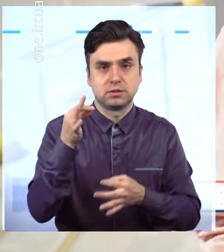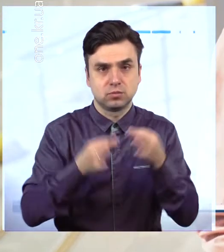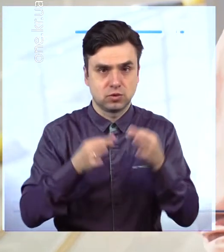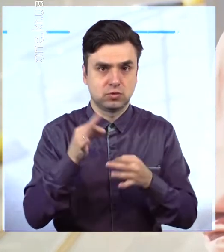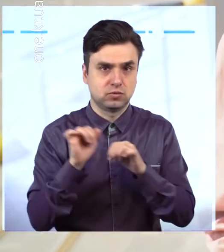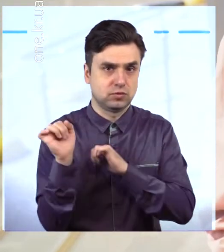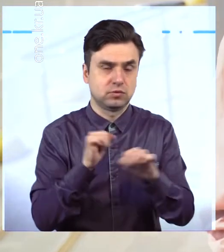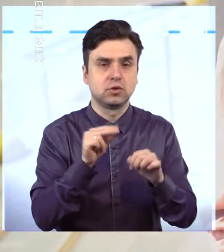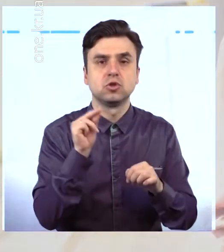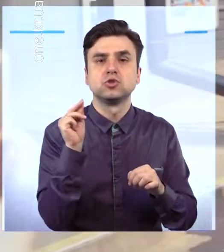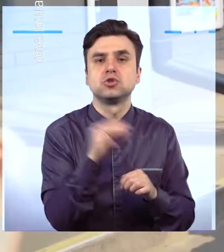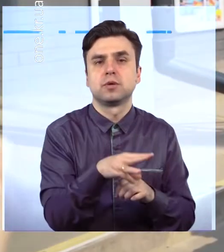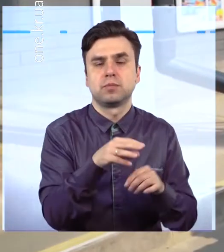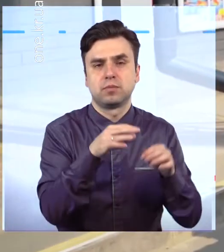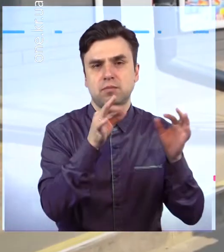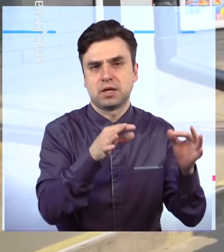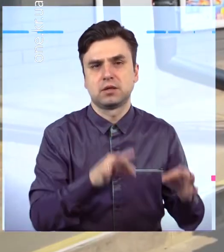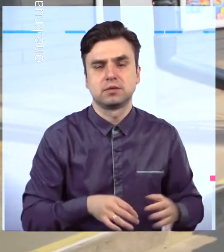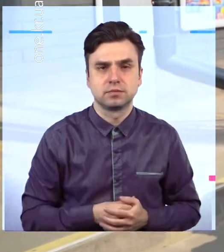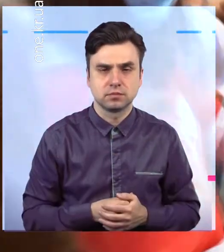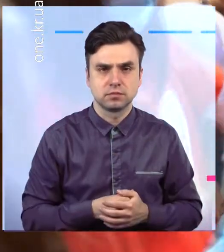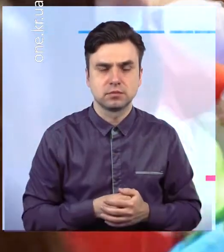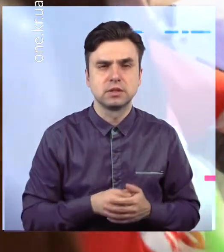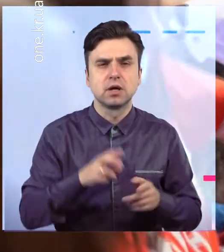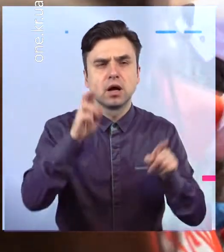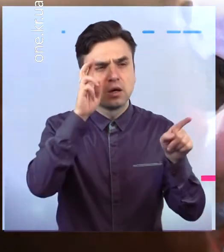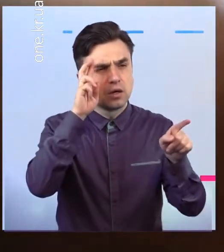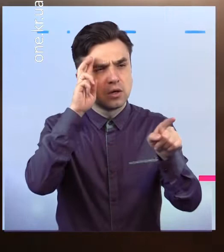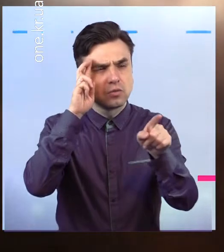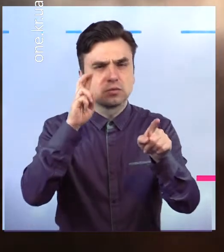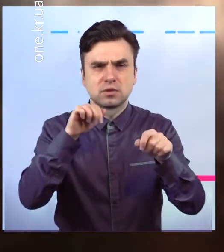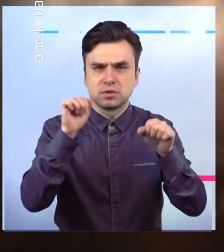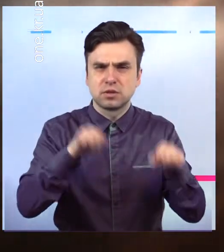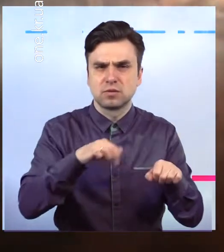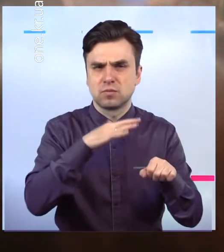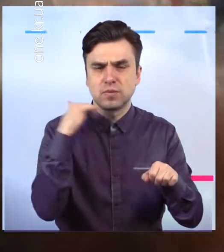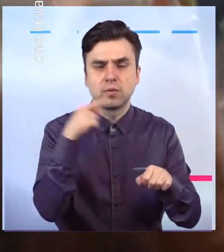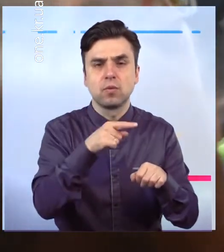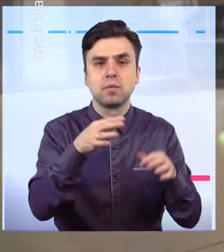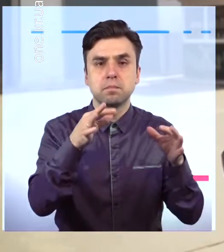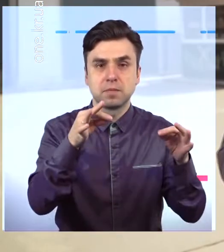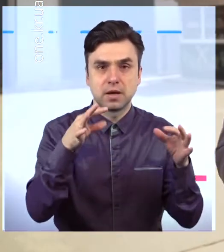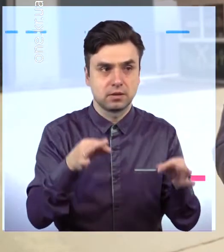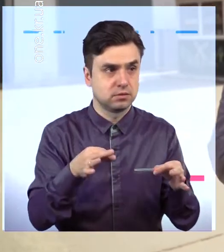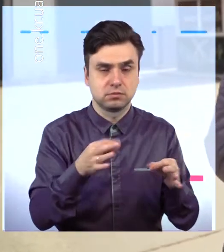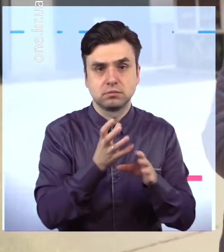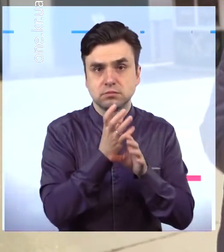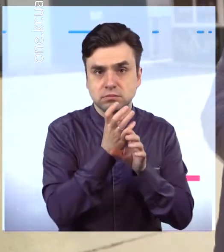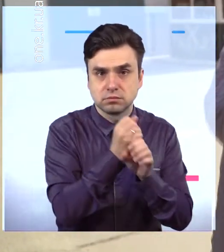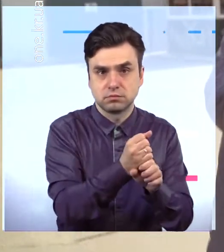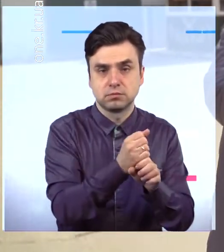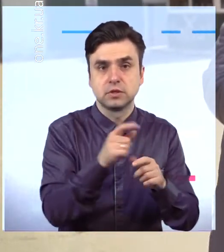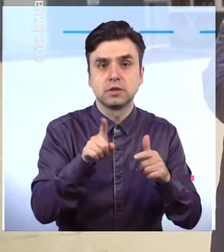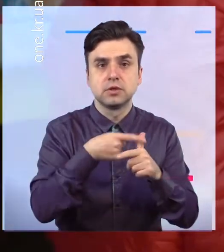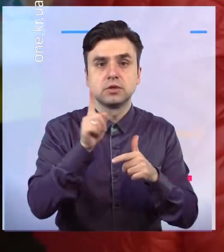ніж поліетилен. В багатьох країнах використання поліетиленових пакетів, якості побутової упаковки в наш час обмежено